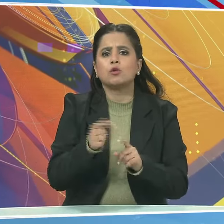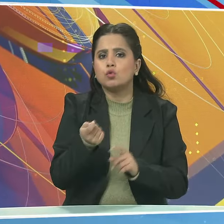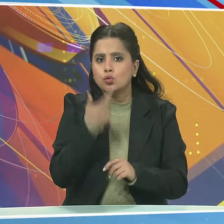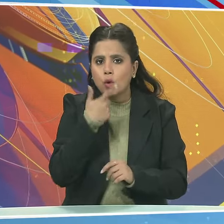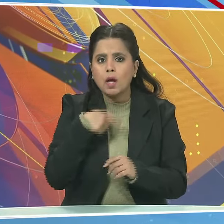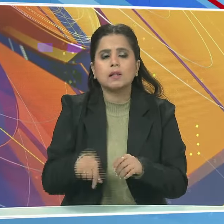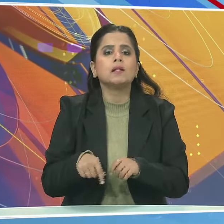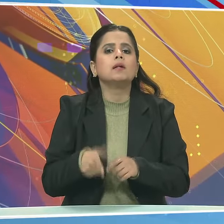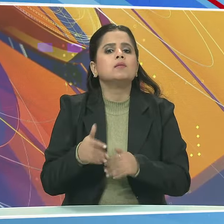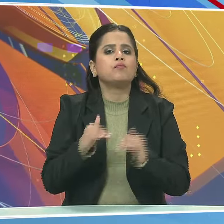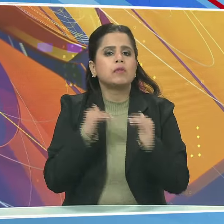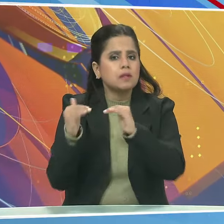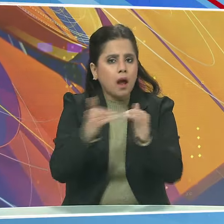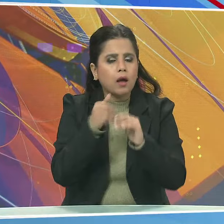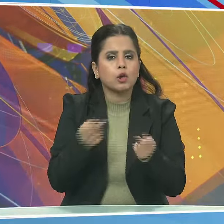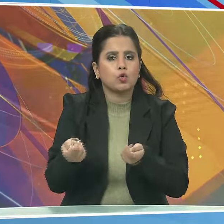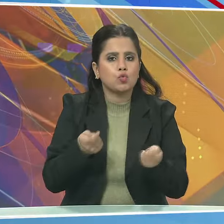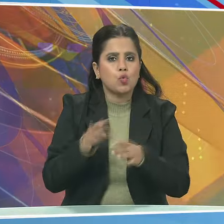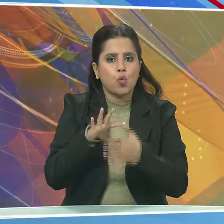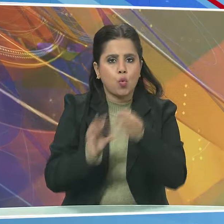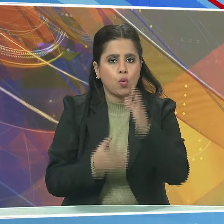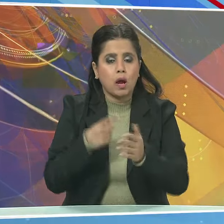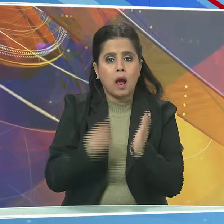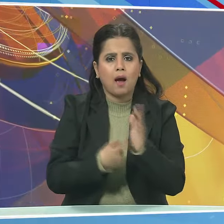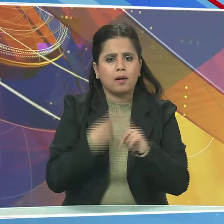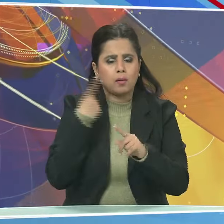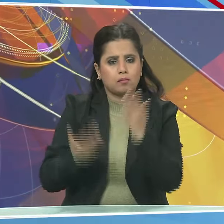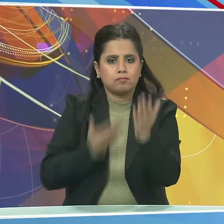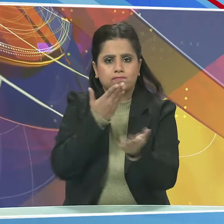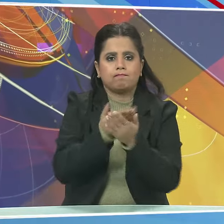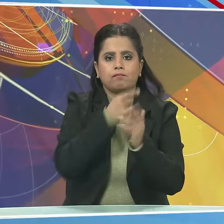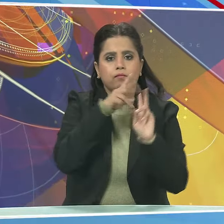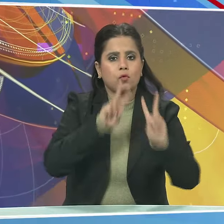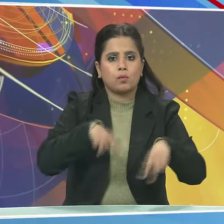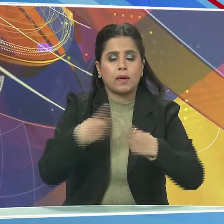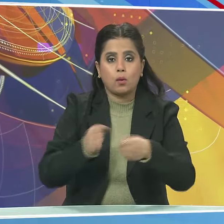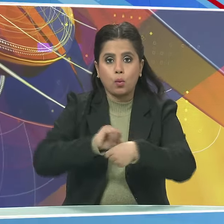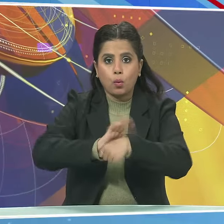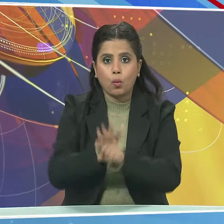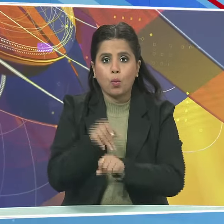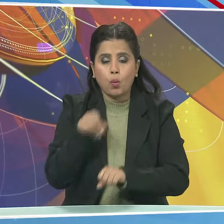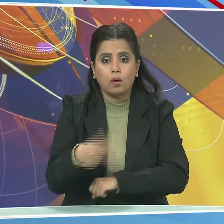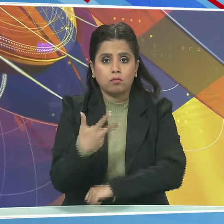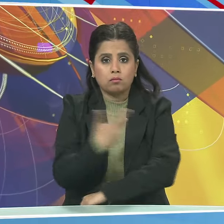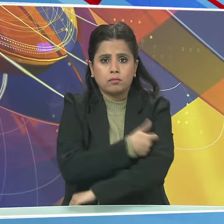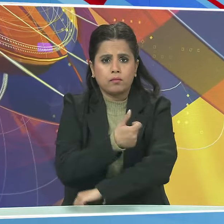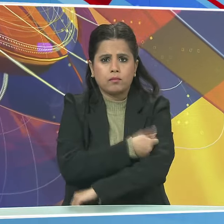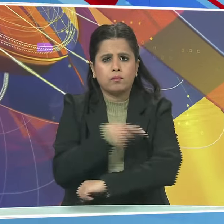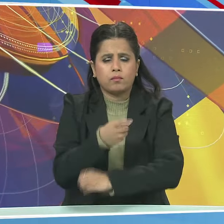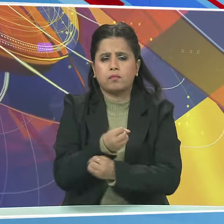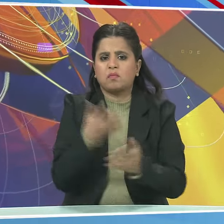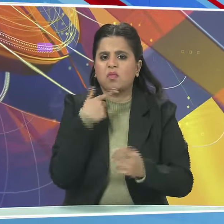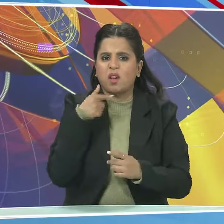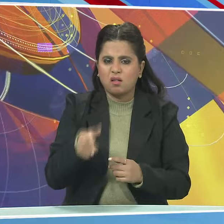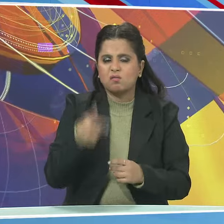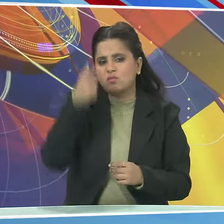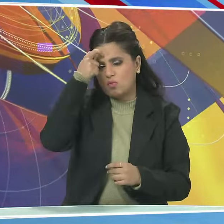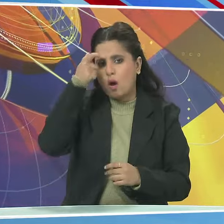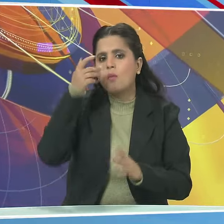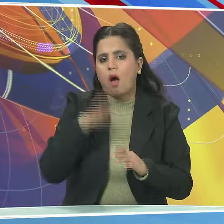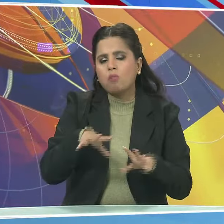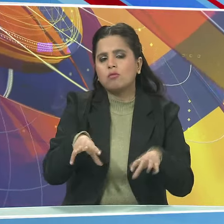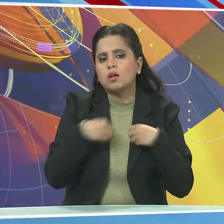Control Organization ने RTI के जवाब में COVID-19 टीकों के कई दुश प्रभावों को